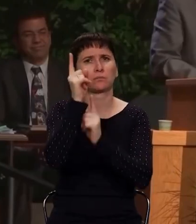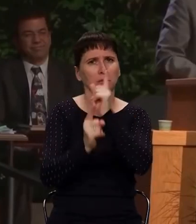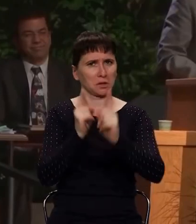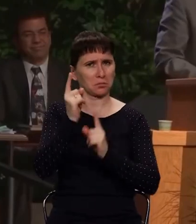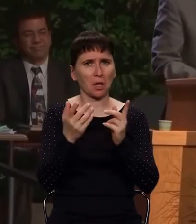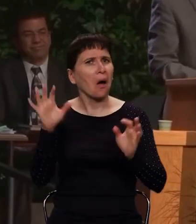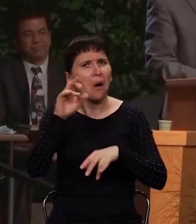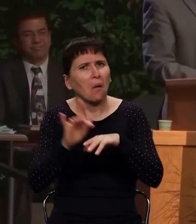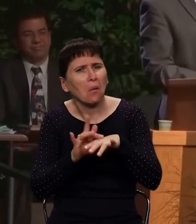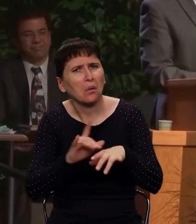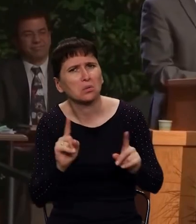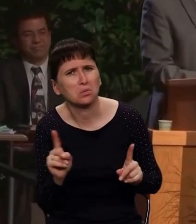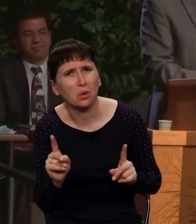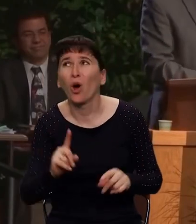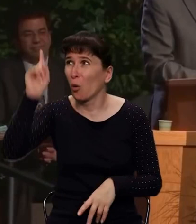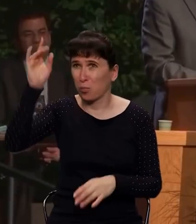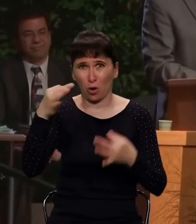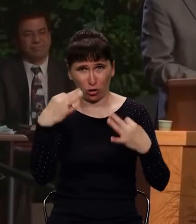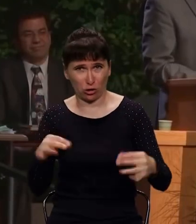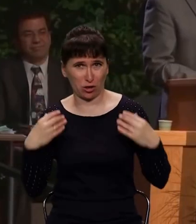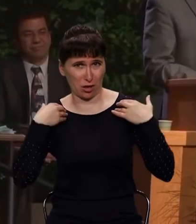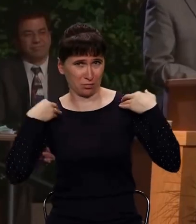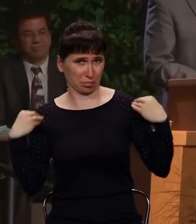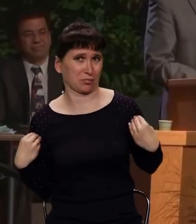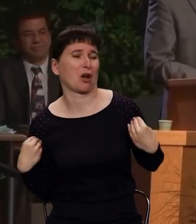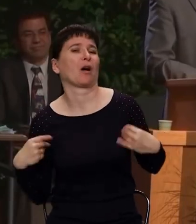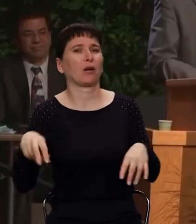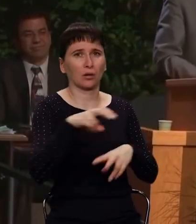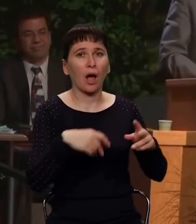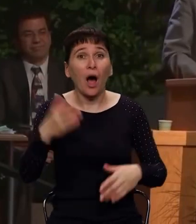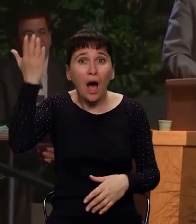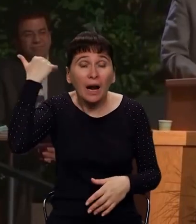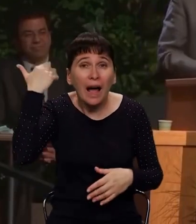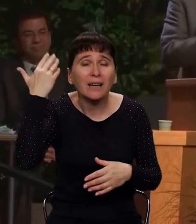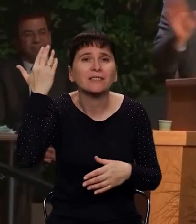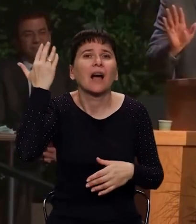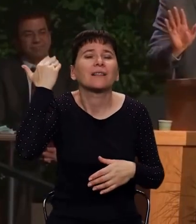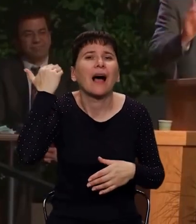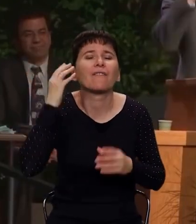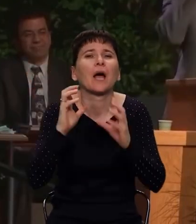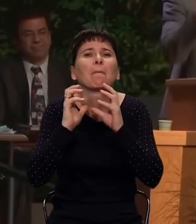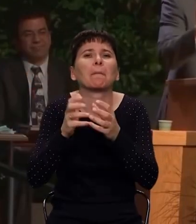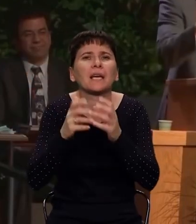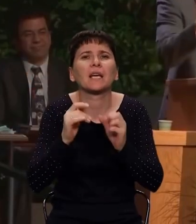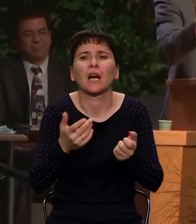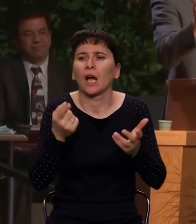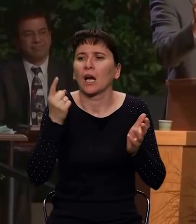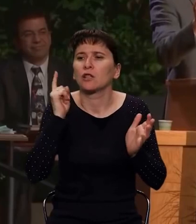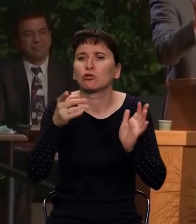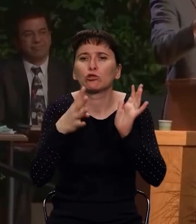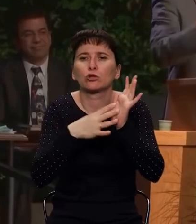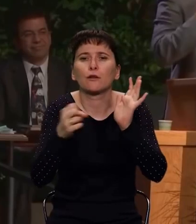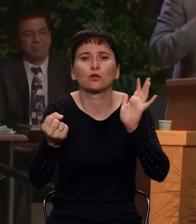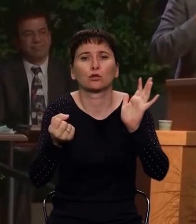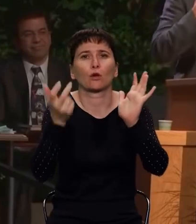Или у нас людей? У нас людей. И то, что раньше было стыдно в мире, братья и сестры, не в церкви, в мире, о чем я